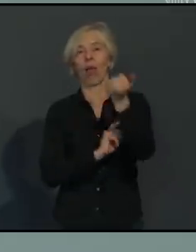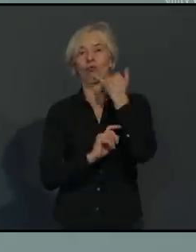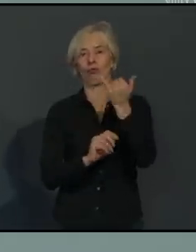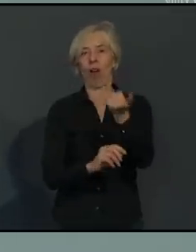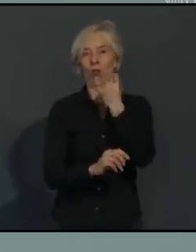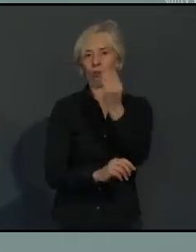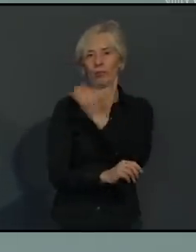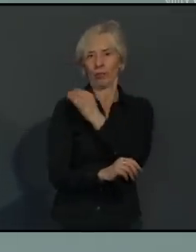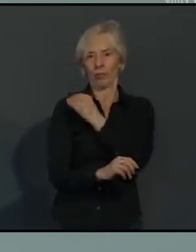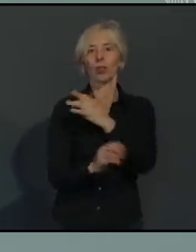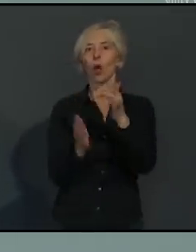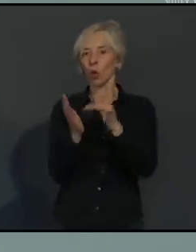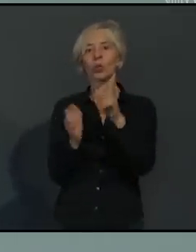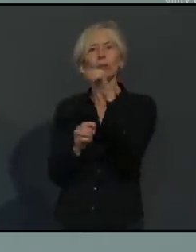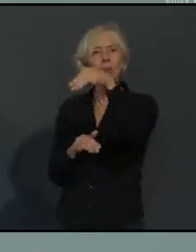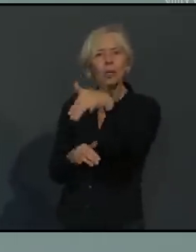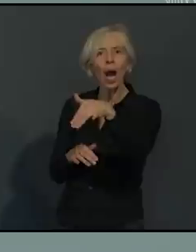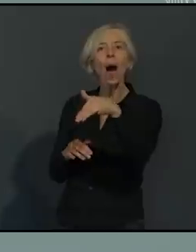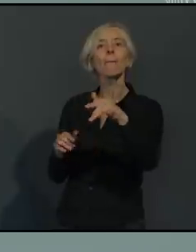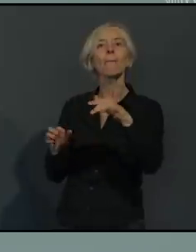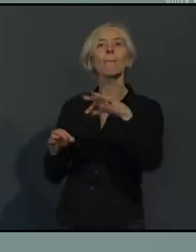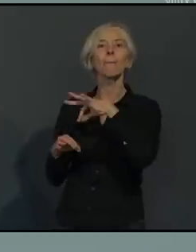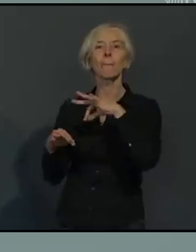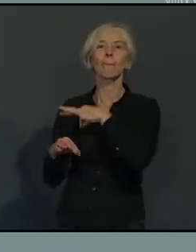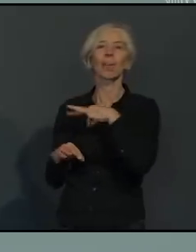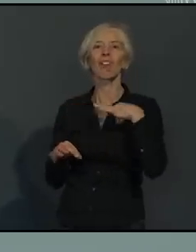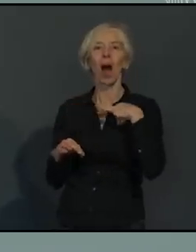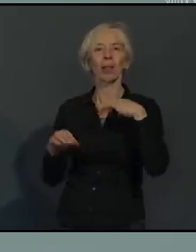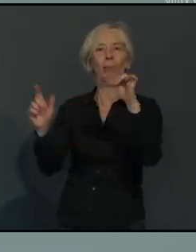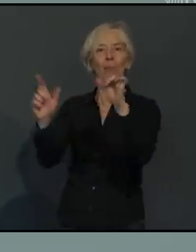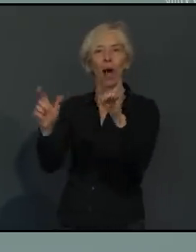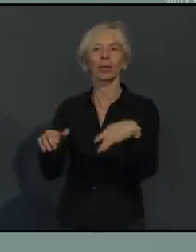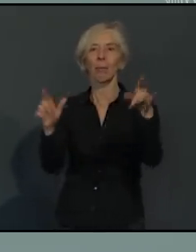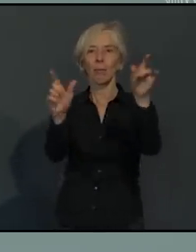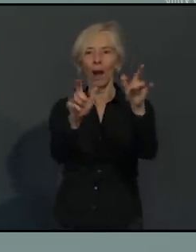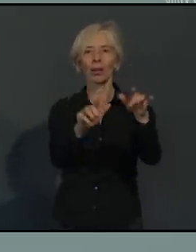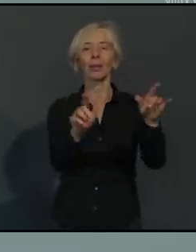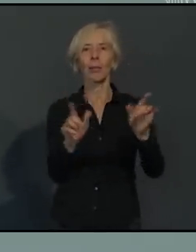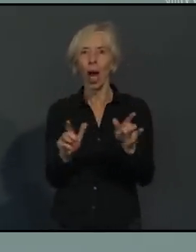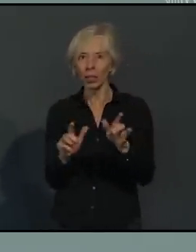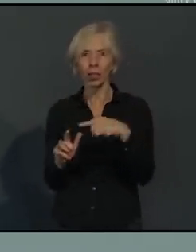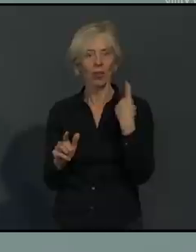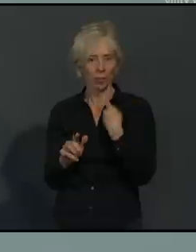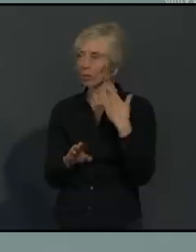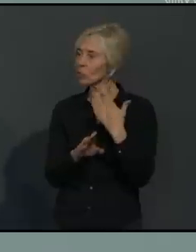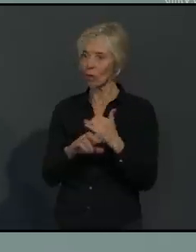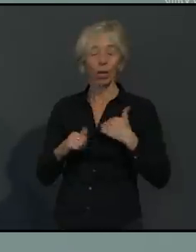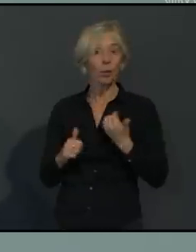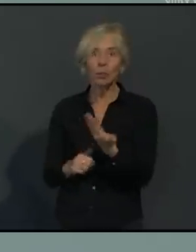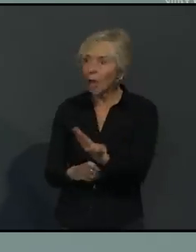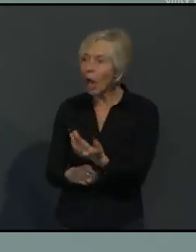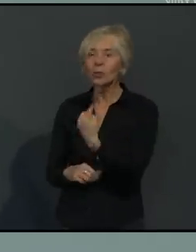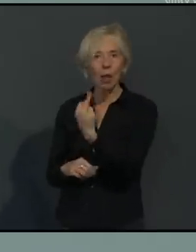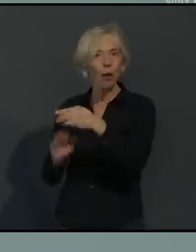Zustände zum Beispiel fest, wo sich hier über alle Regeln hinweggesetzt wird und man eigentlich schon von vorsätzlichen und nicht mehr von